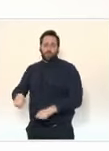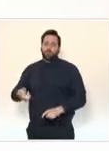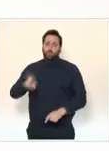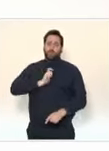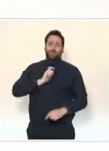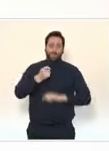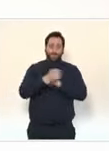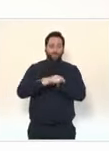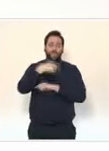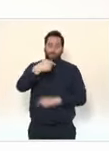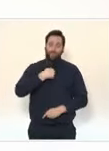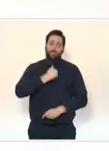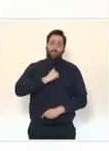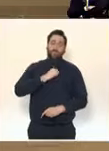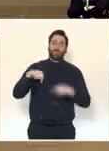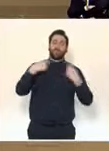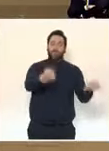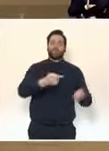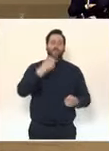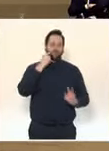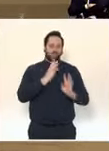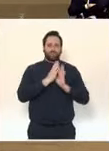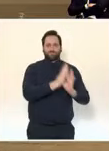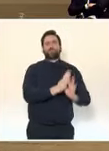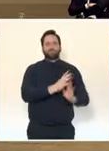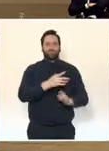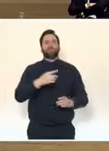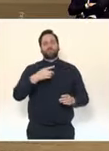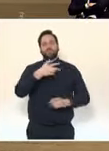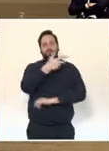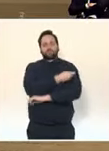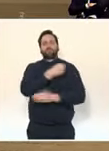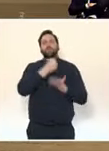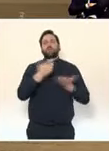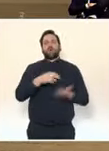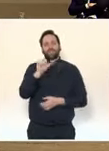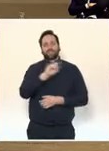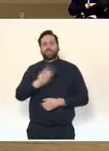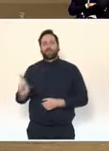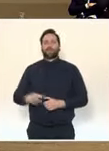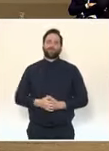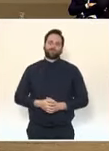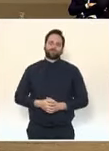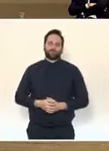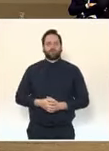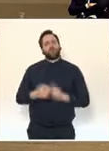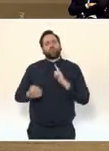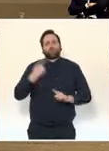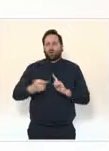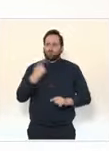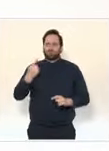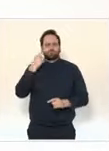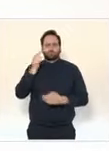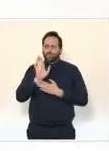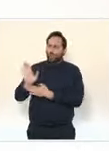Véran, de façon à ce que nous puissions bien montrer que ce vaccin est sûr et qu'il fait partie de la stratégie de